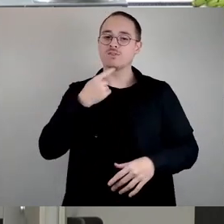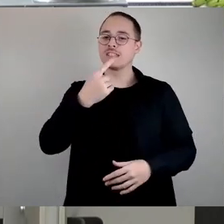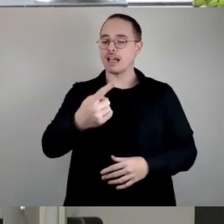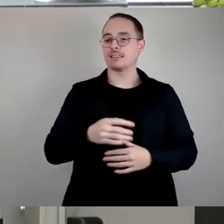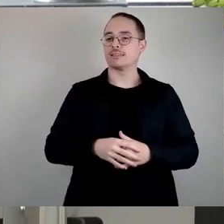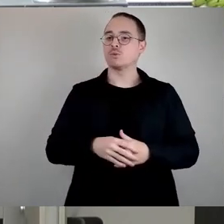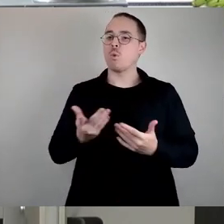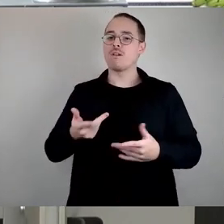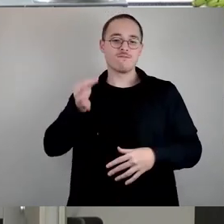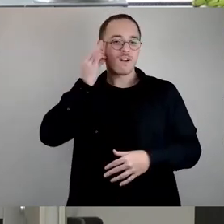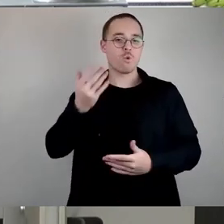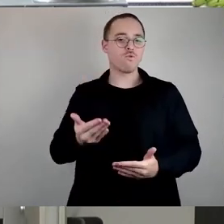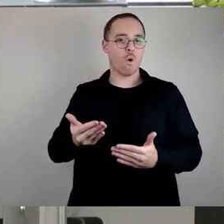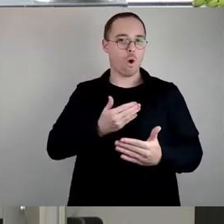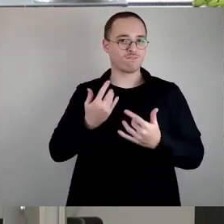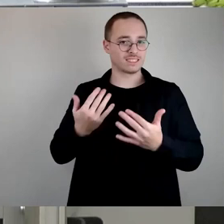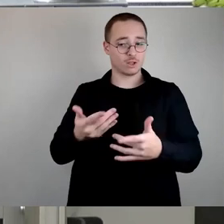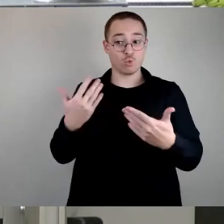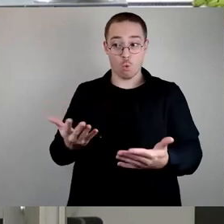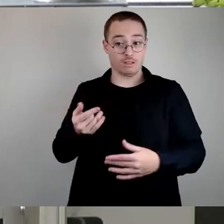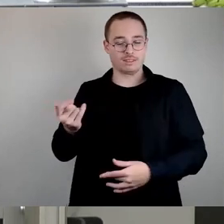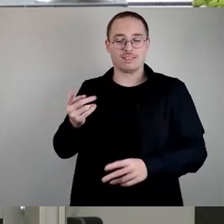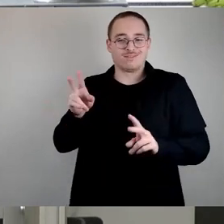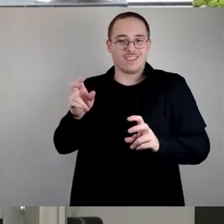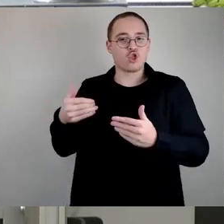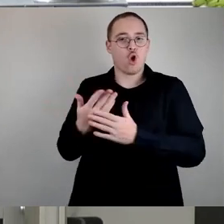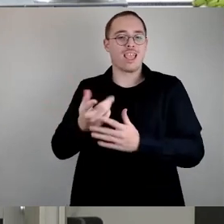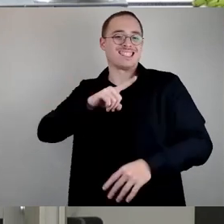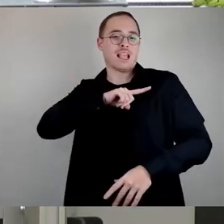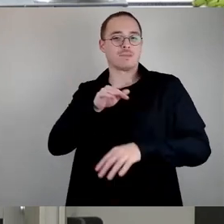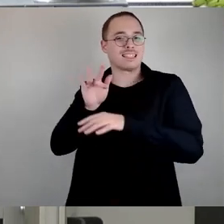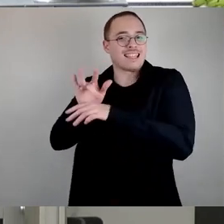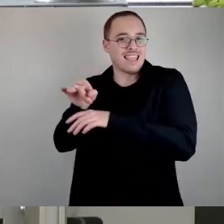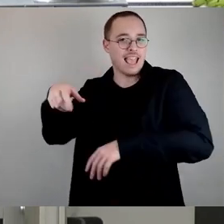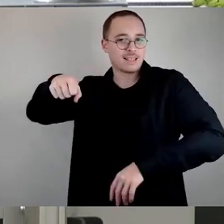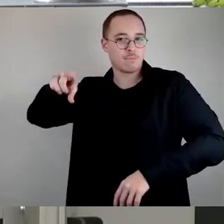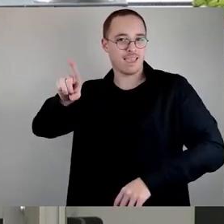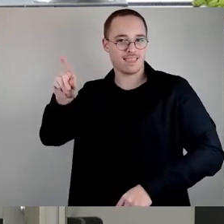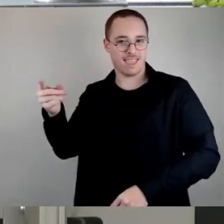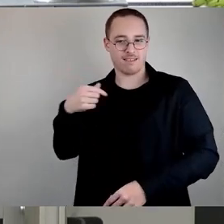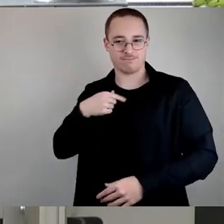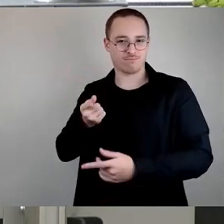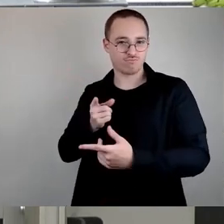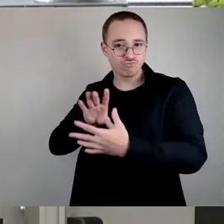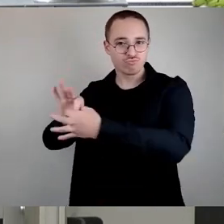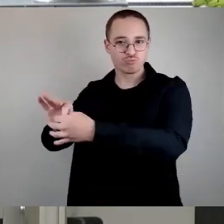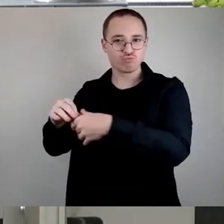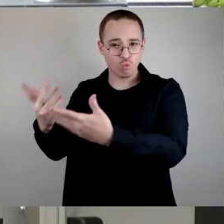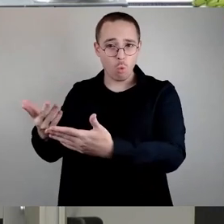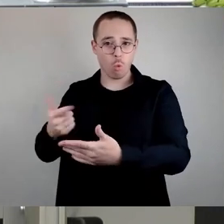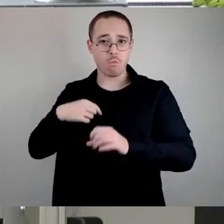Selbstkritik der SPD an und sehr gern werden wir dem Antrag für eine